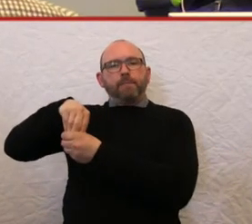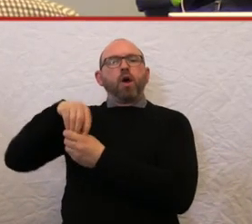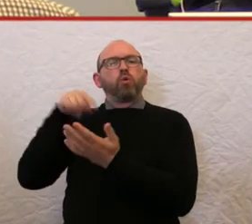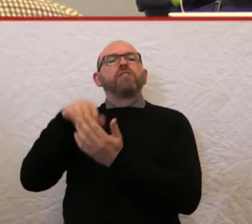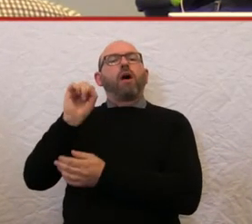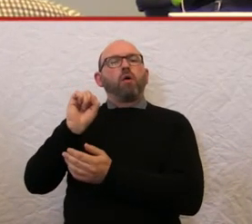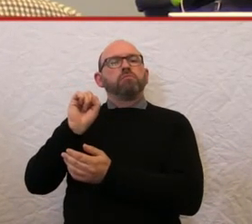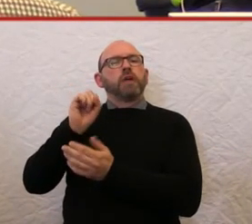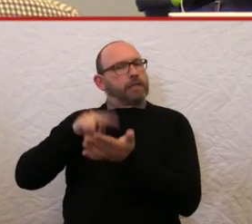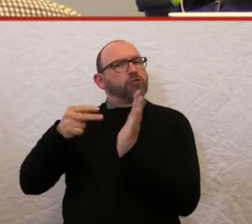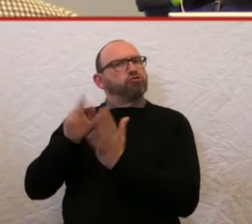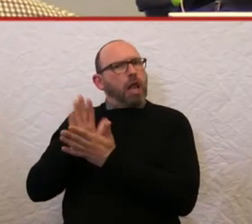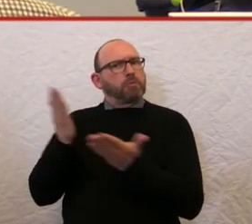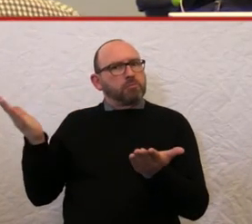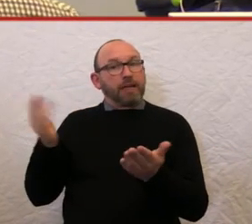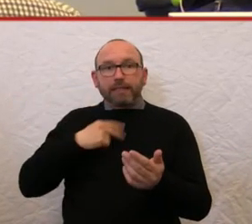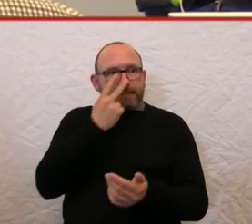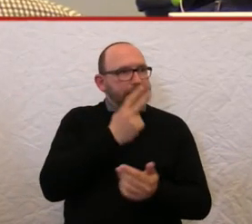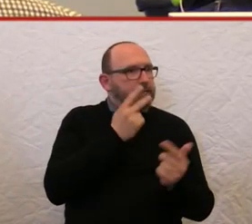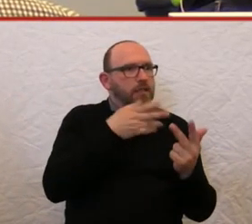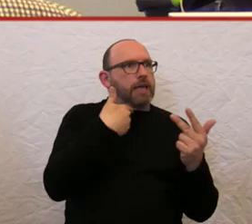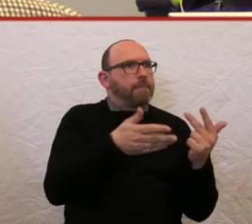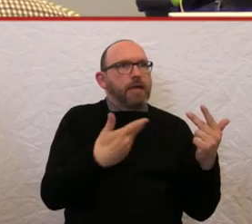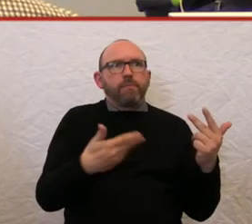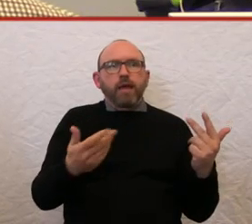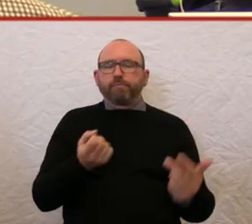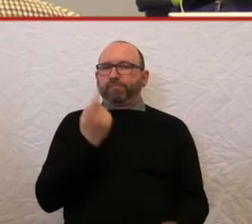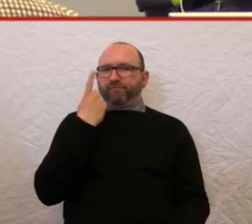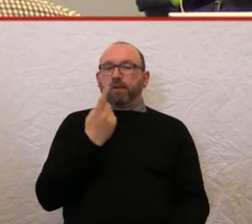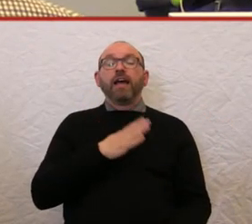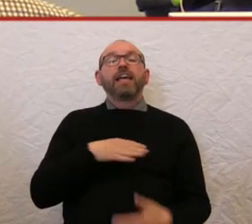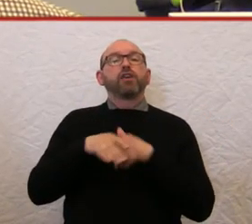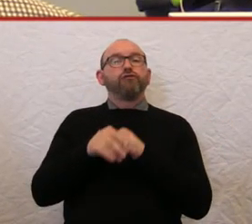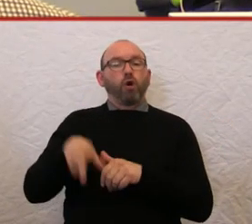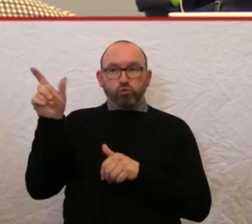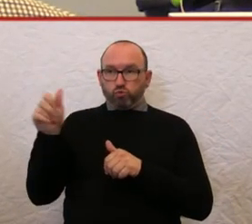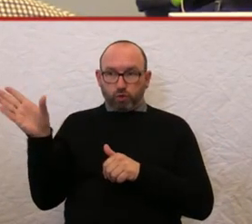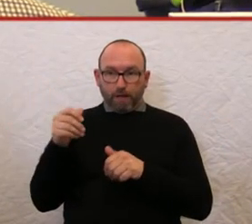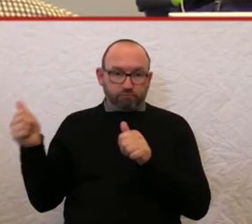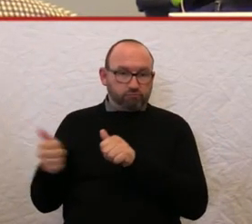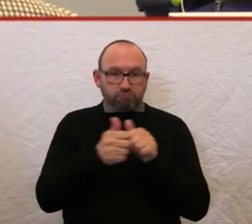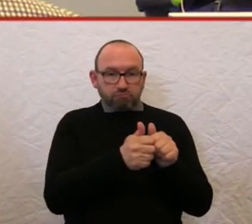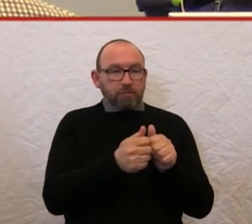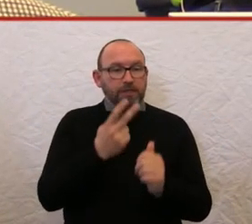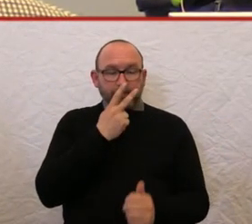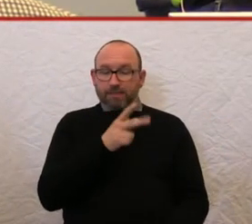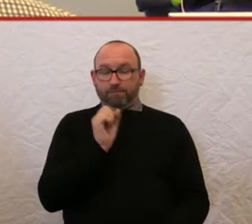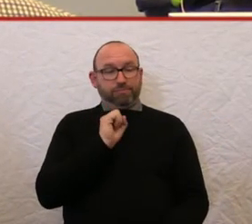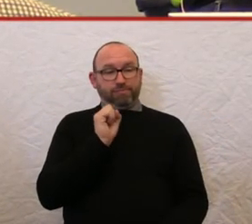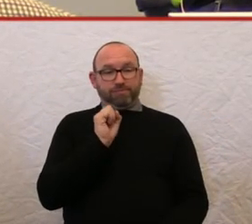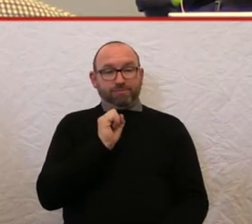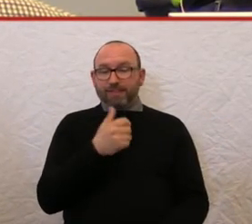das habe ich alles persönlich gesehen. Und dann war ich mit einem Freund dort und wir haben uns wirklich sehr erfreut,